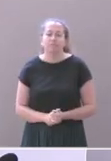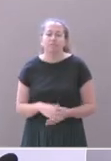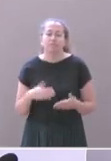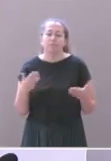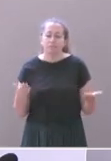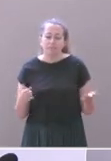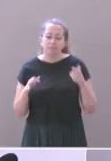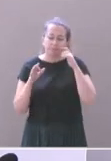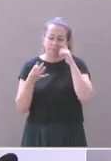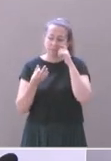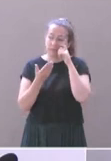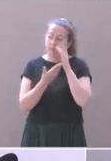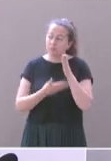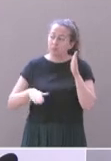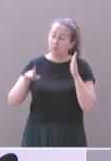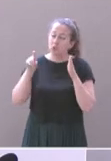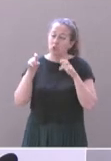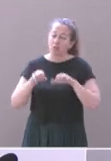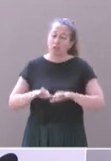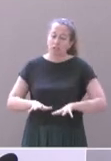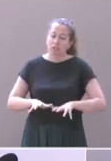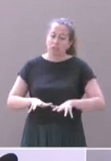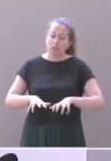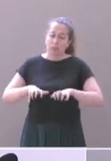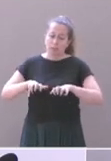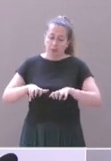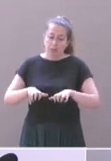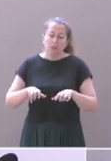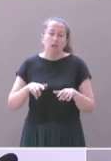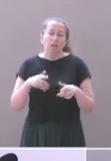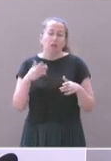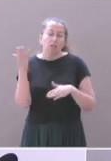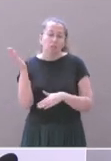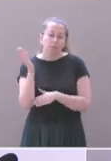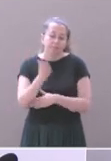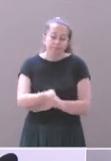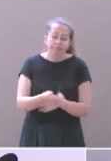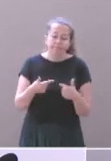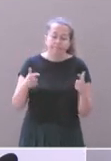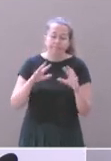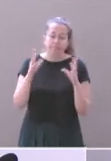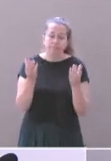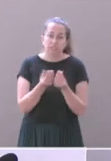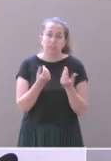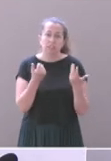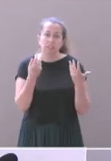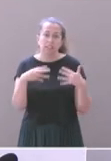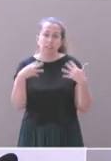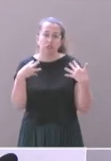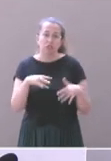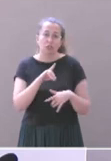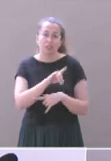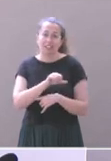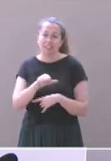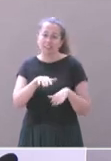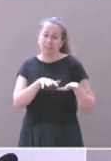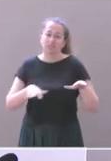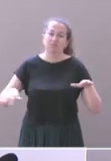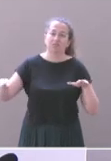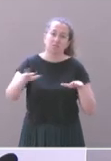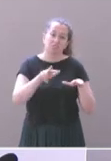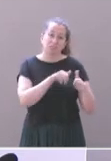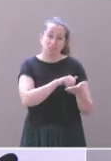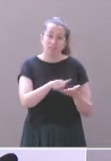bassins de rétention, la coupe d'arbres contre le risque de feu, ce sont au total 19 hectares de terres naturelles qui vont être